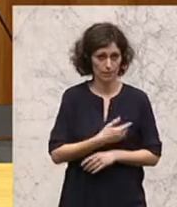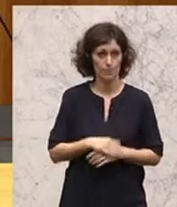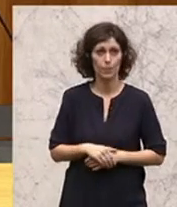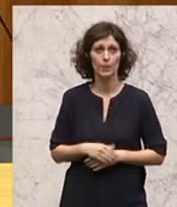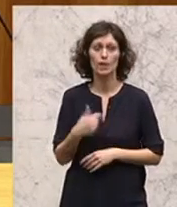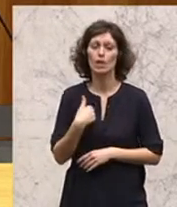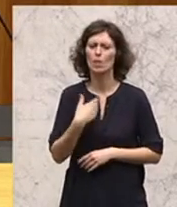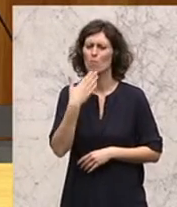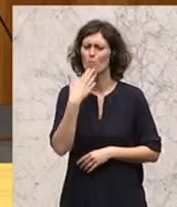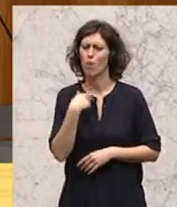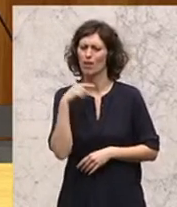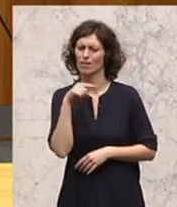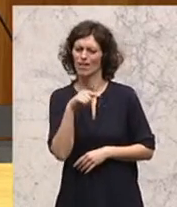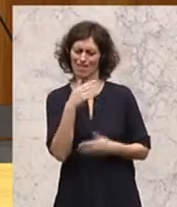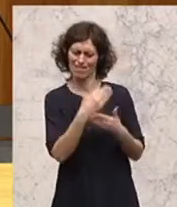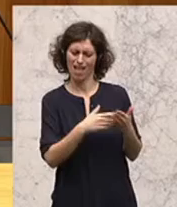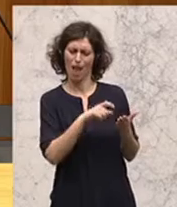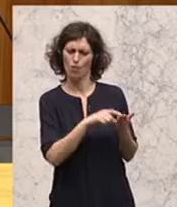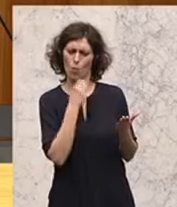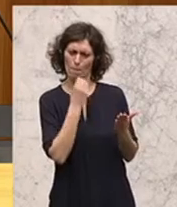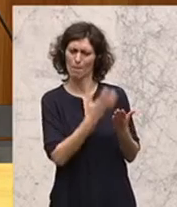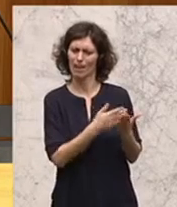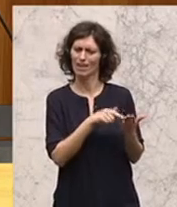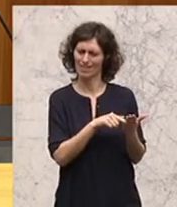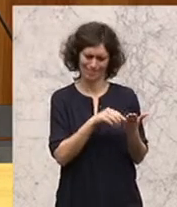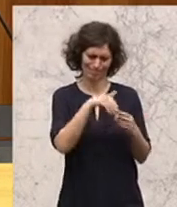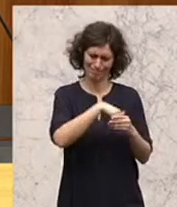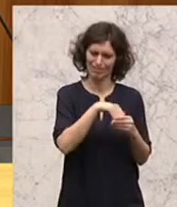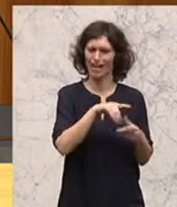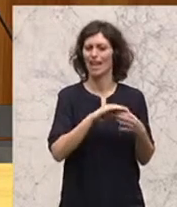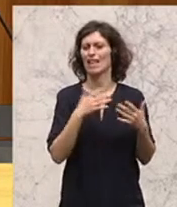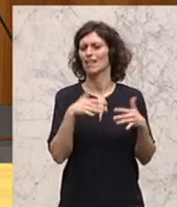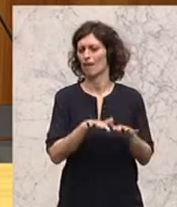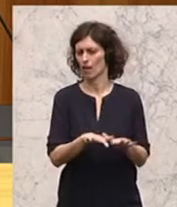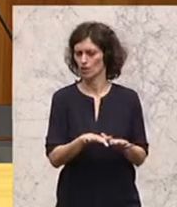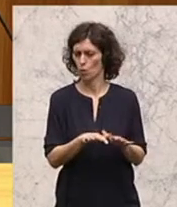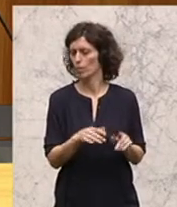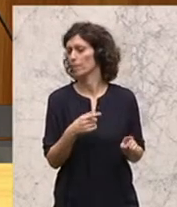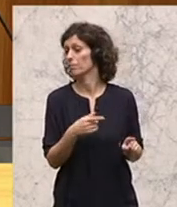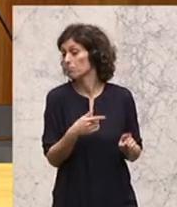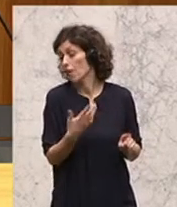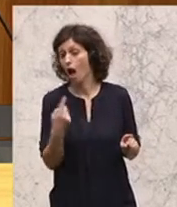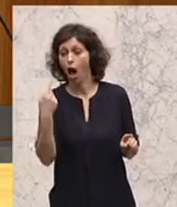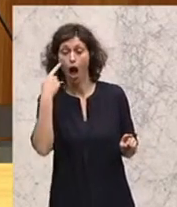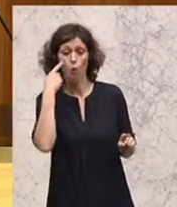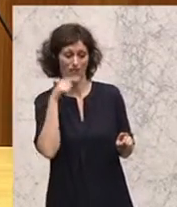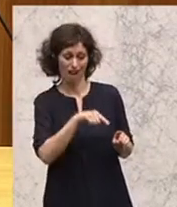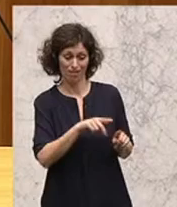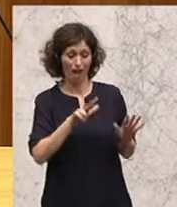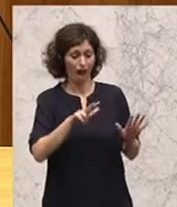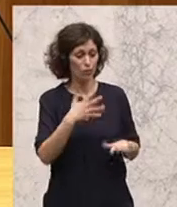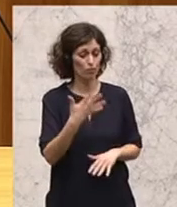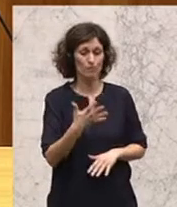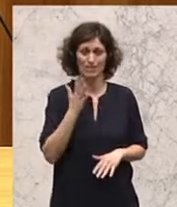Ich möchte auf den Teil des Berichtes eingehen, der sich mit Integration beschäftigt. Es ist nämlich auffallend, dass sich in einem 58